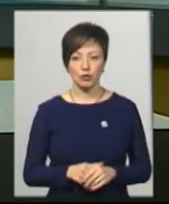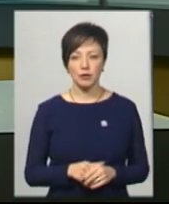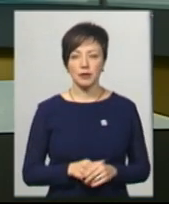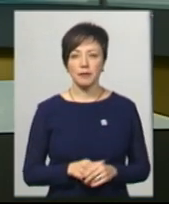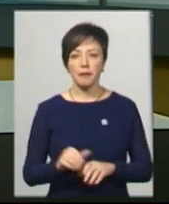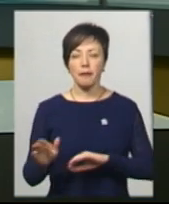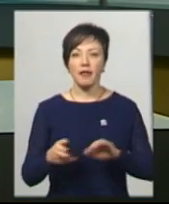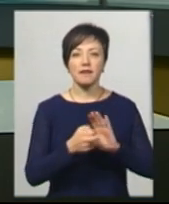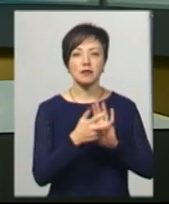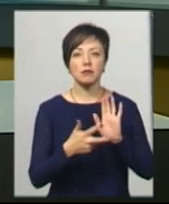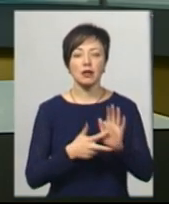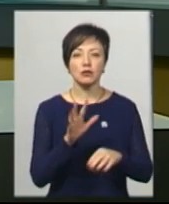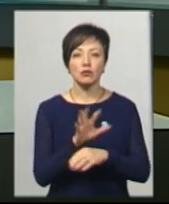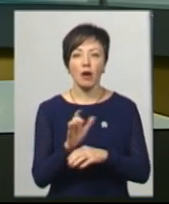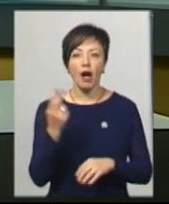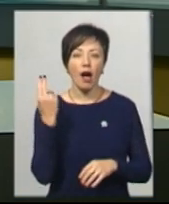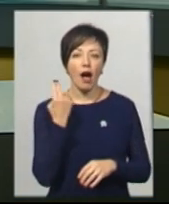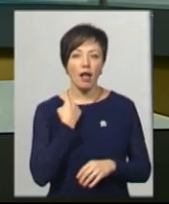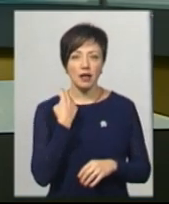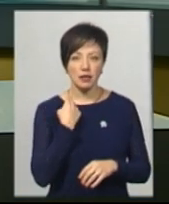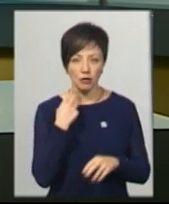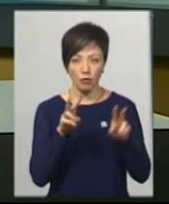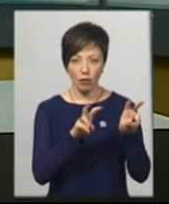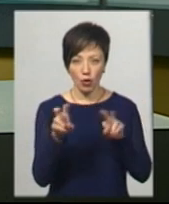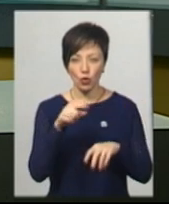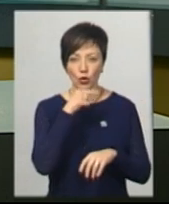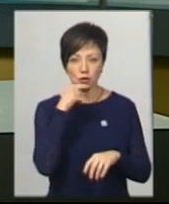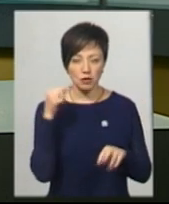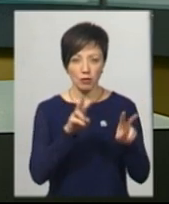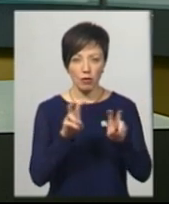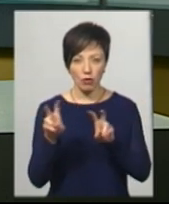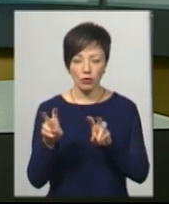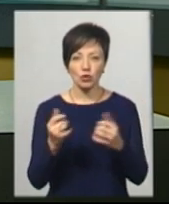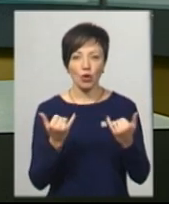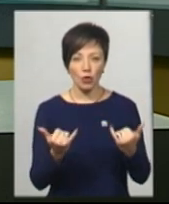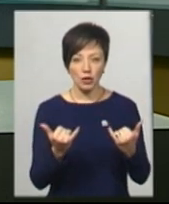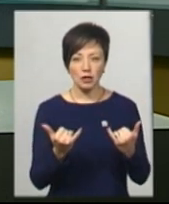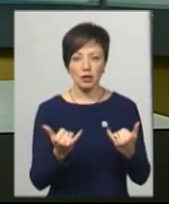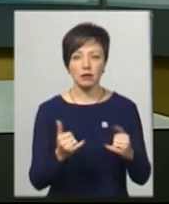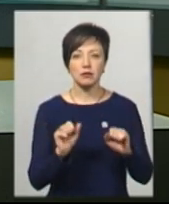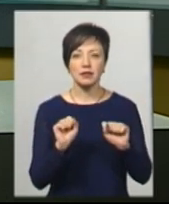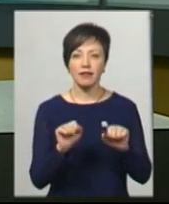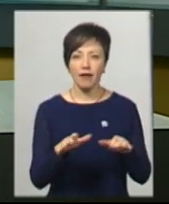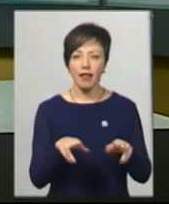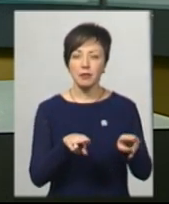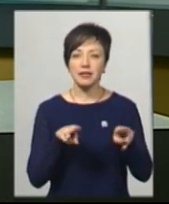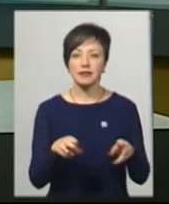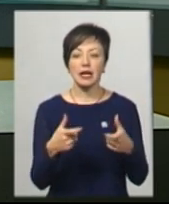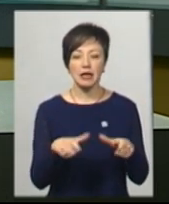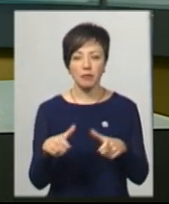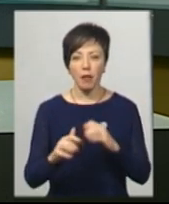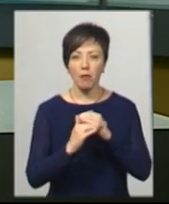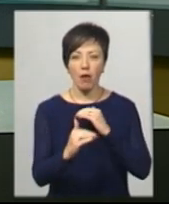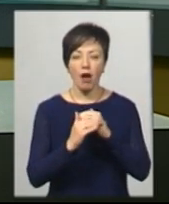18 собак, англійських грейхаутів та російських псових хортів сьогодні складали мисливський іспит. На полях